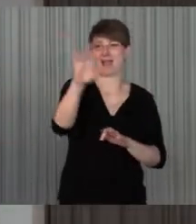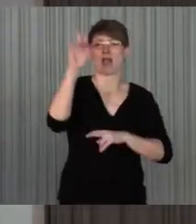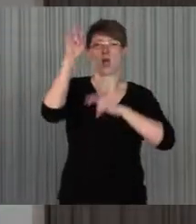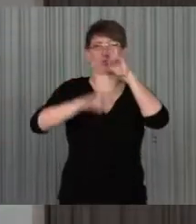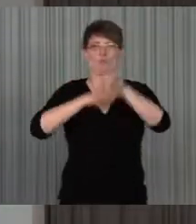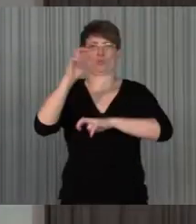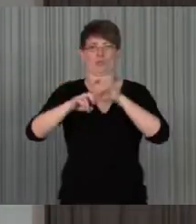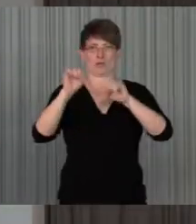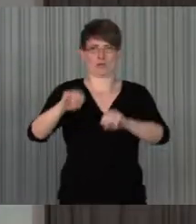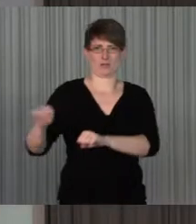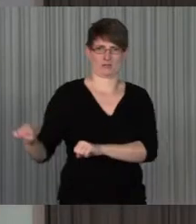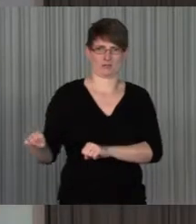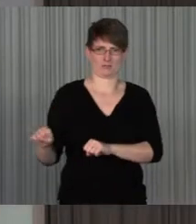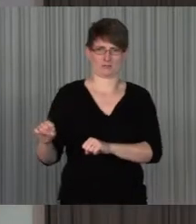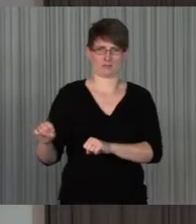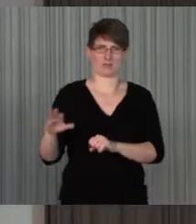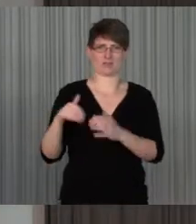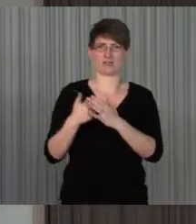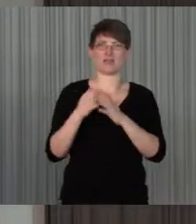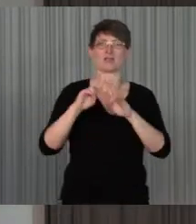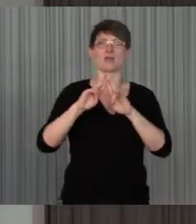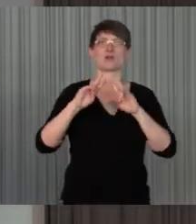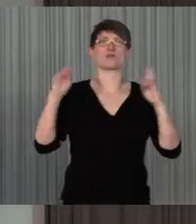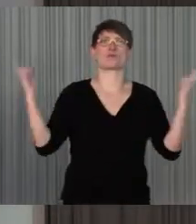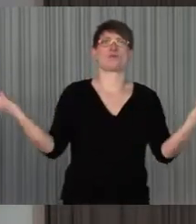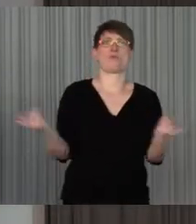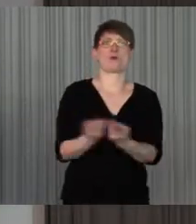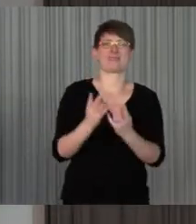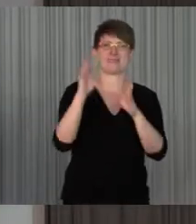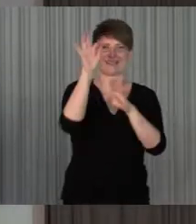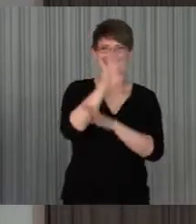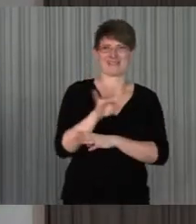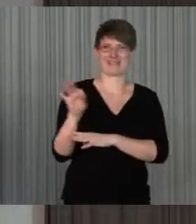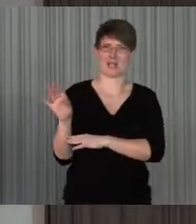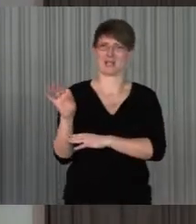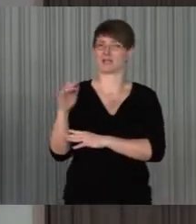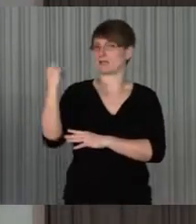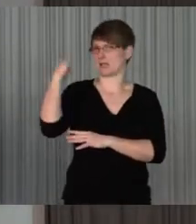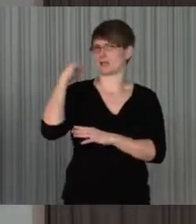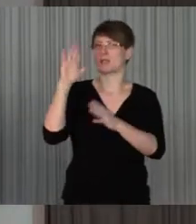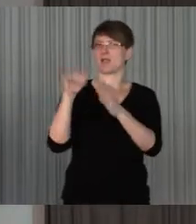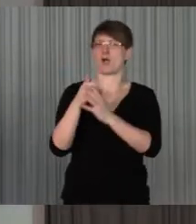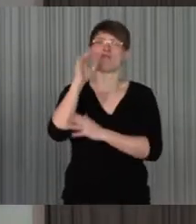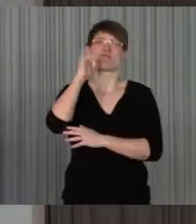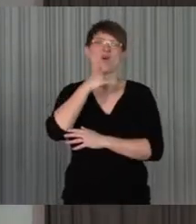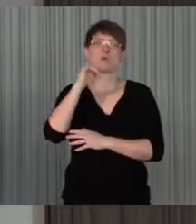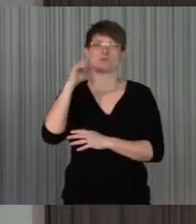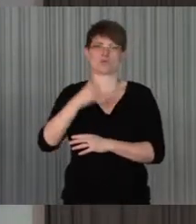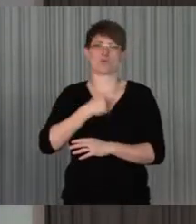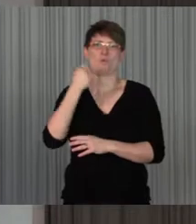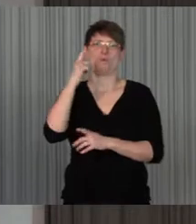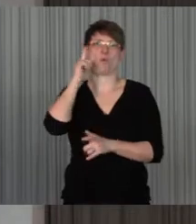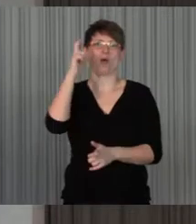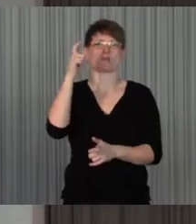nutzbar sind. Das ist eben das Prinzip des Universal Designs, das hat Frau Zorn auch gestern noch mal ganz kurz